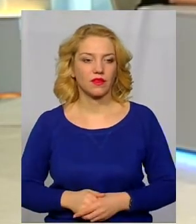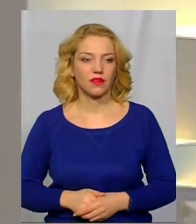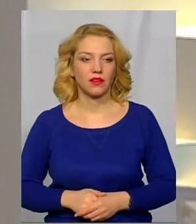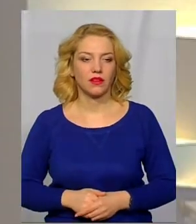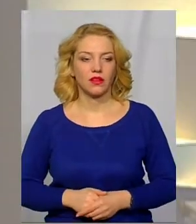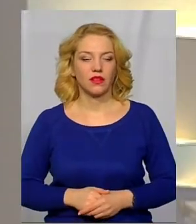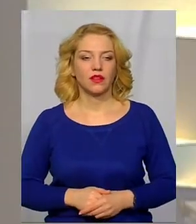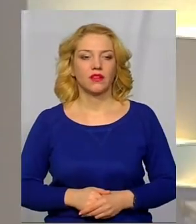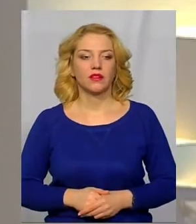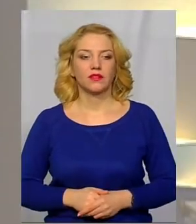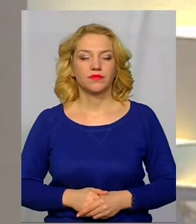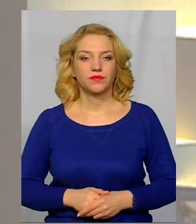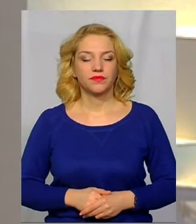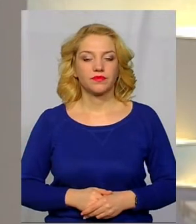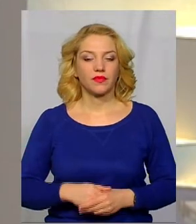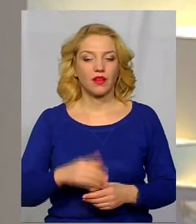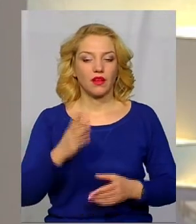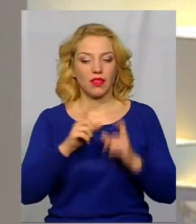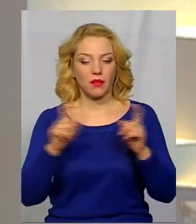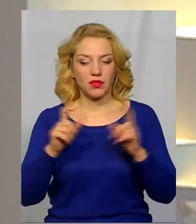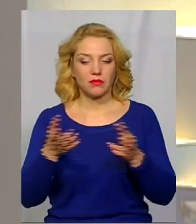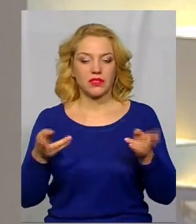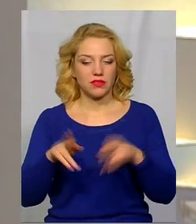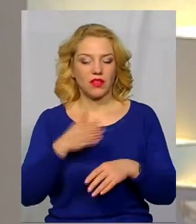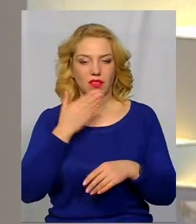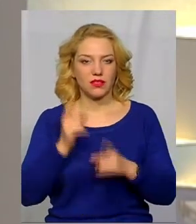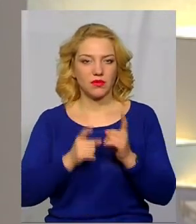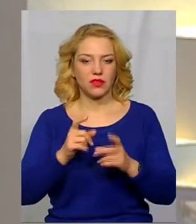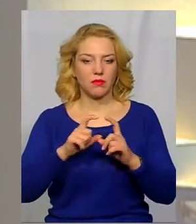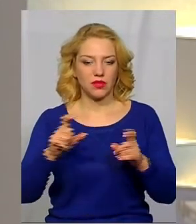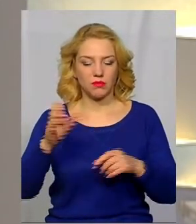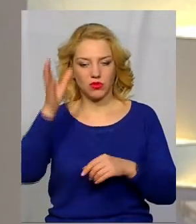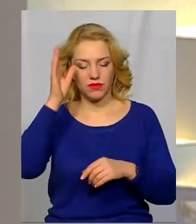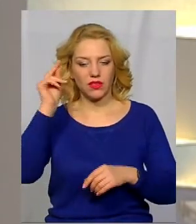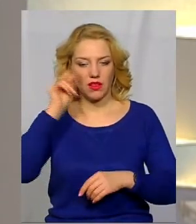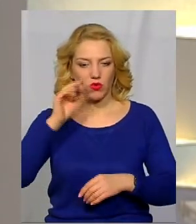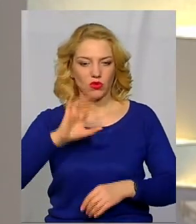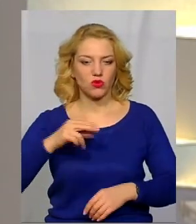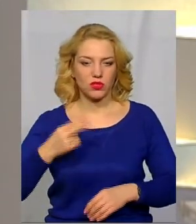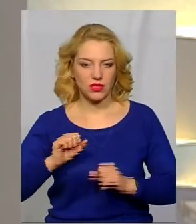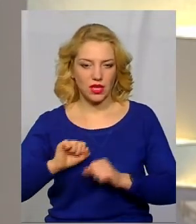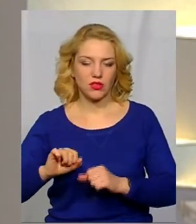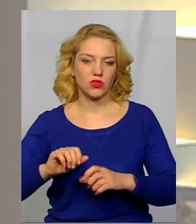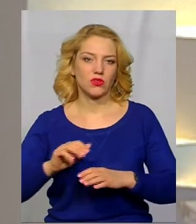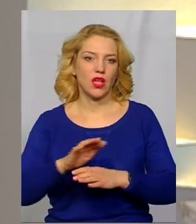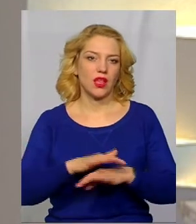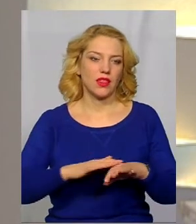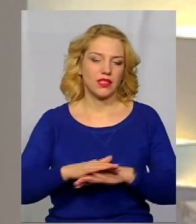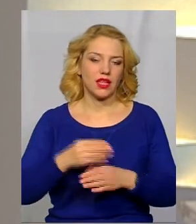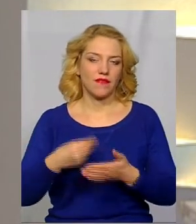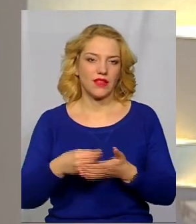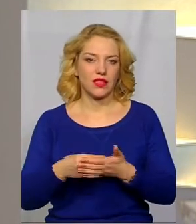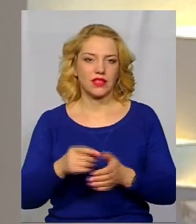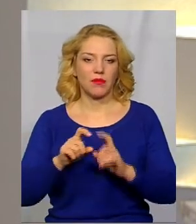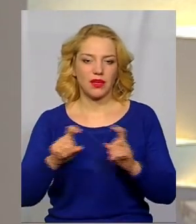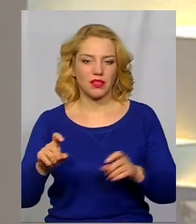Диска департаментів залишається незмінними. От серед них Департамент освіти і науки, Департамент зазахисту населення, Департамент фінансів, Департамент